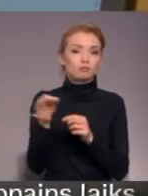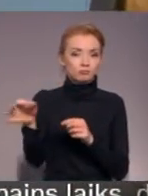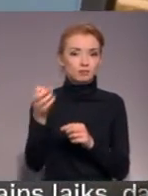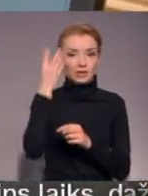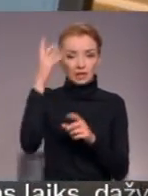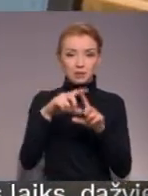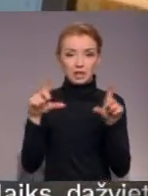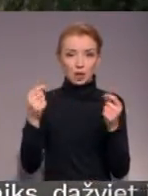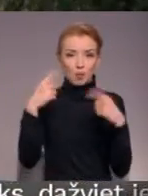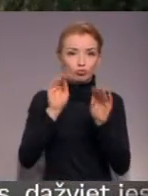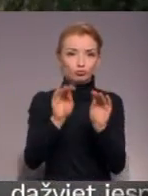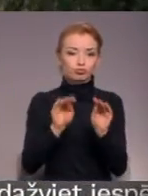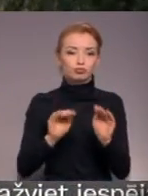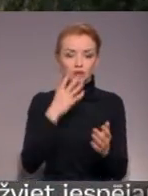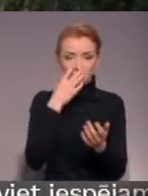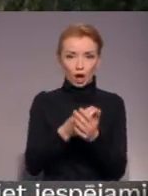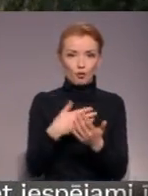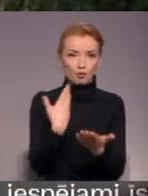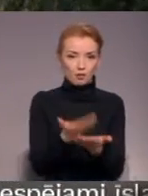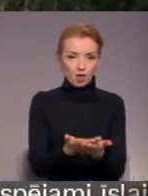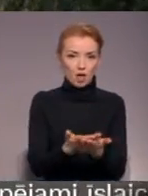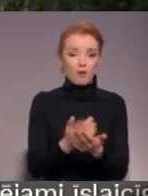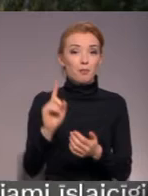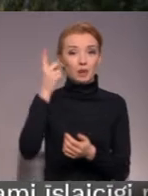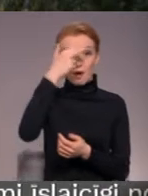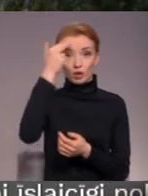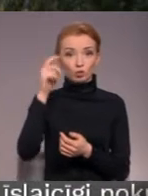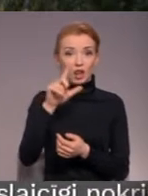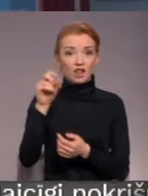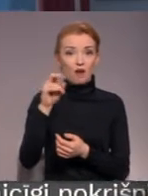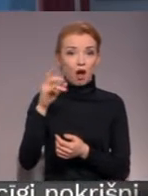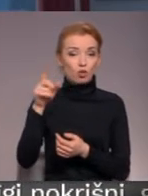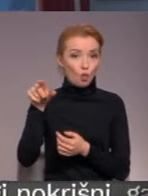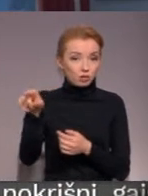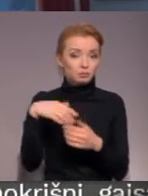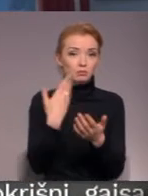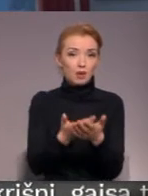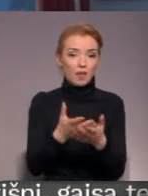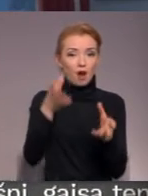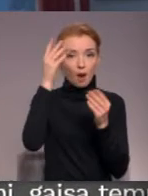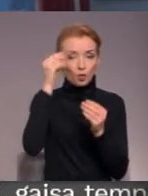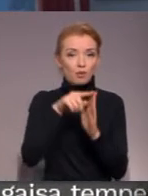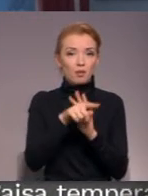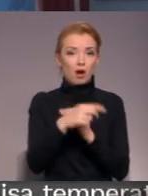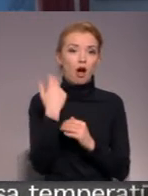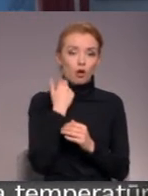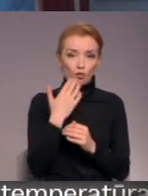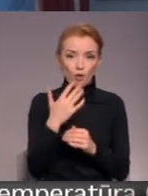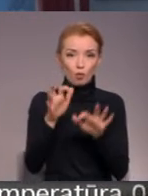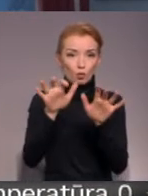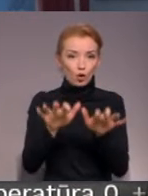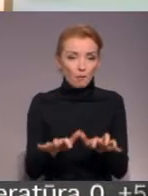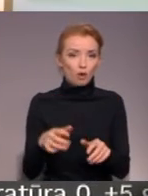izstrādā savus piedāvājumus. Līvānu pirmā vidusskola plāno piedāvāt padzeļinātai apguvei angļu valodu, programmēšanu,